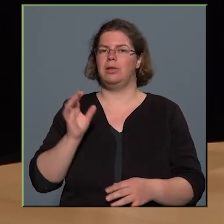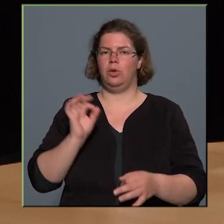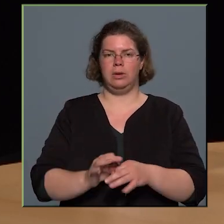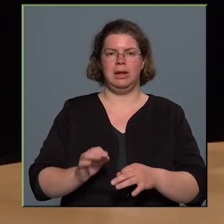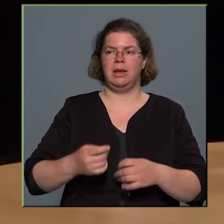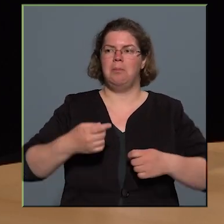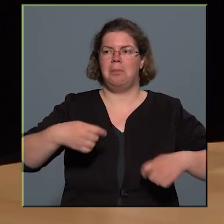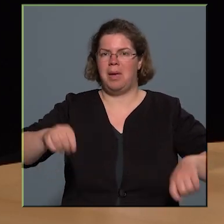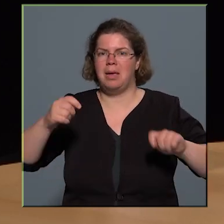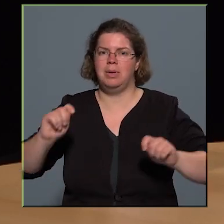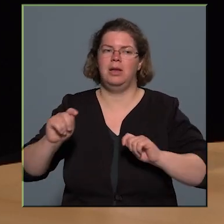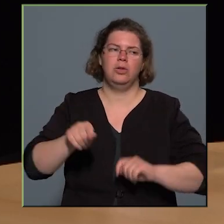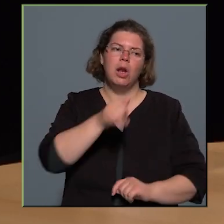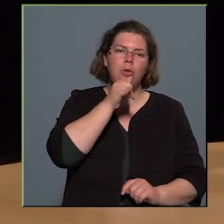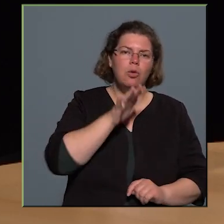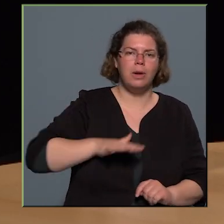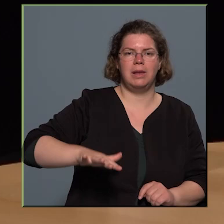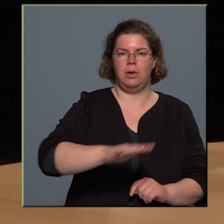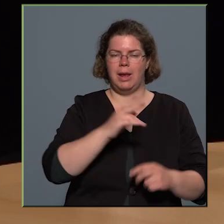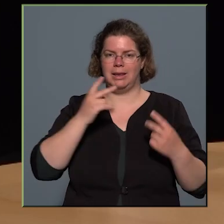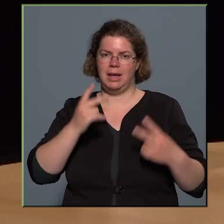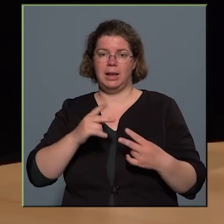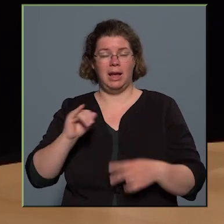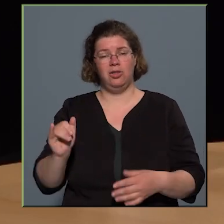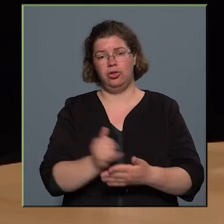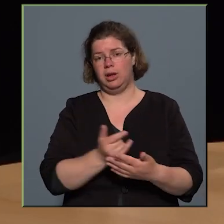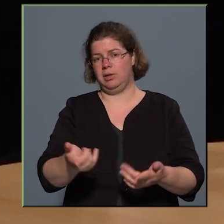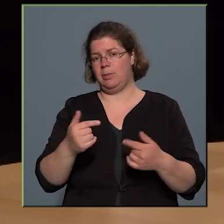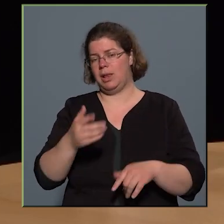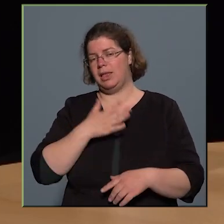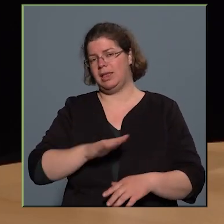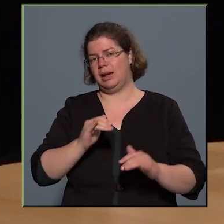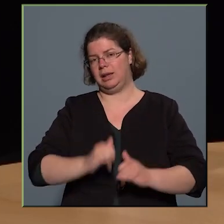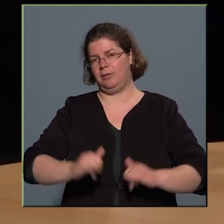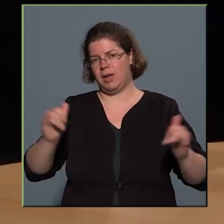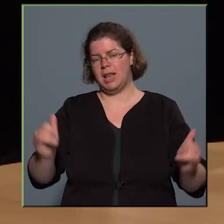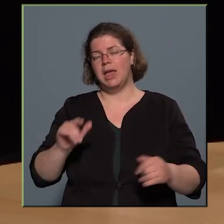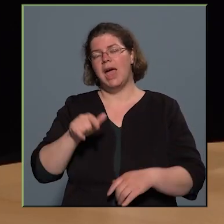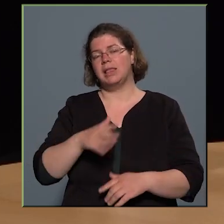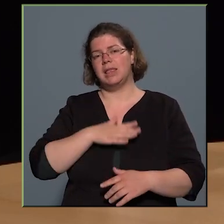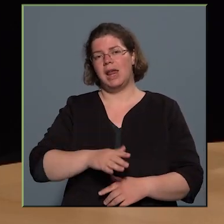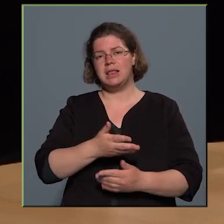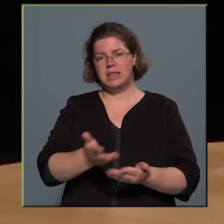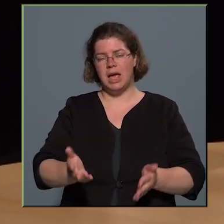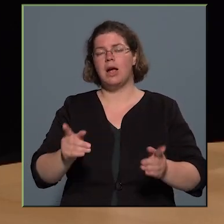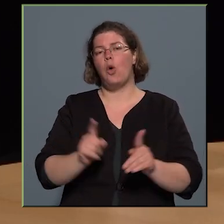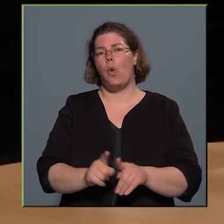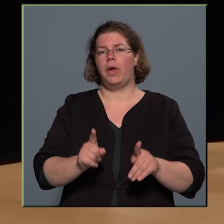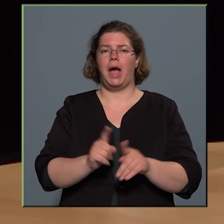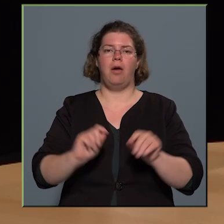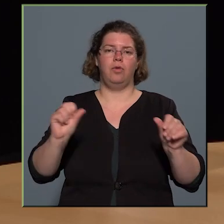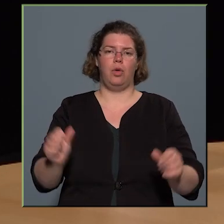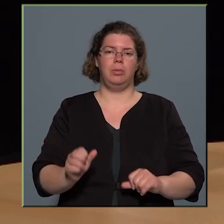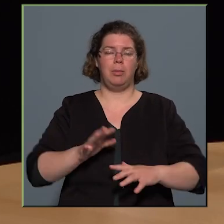beépítések, itt a zöld terület egy érték, és igazából ezt szeretnék fejleszteni, meg ezt szeretnék olyan formában a